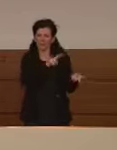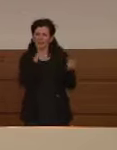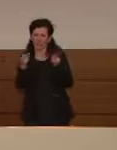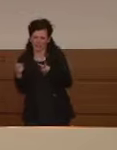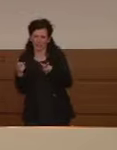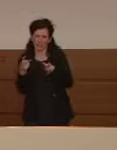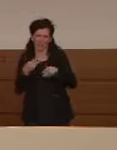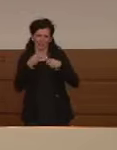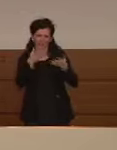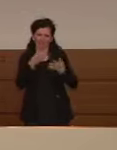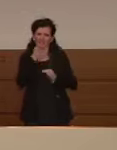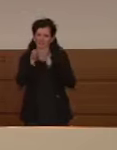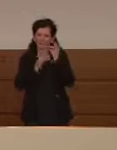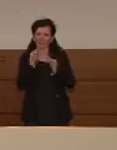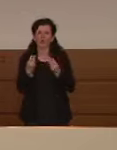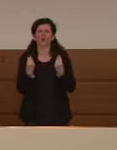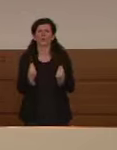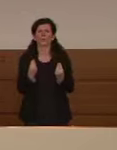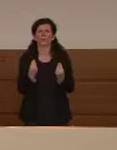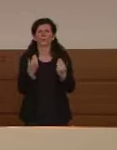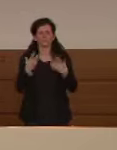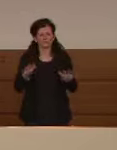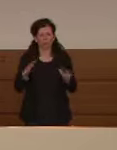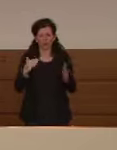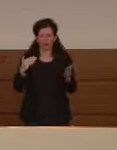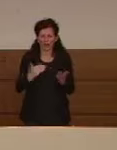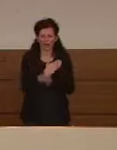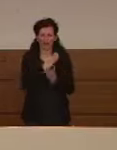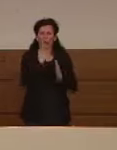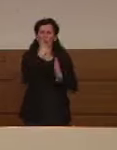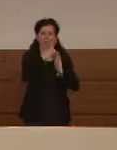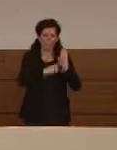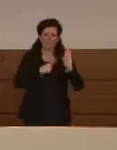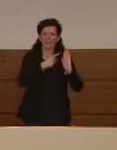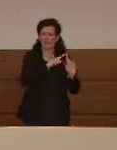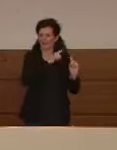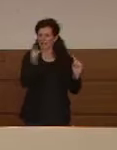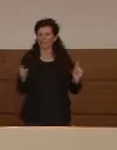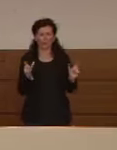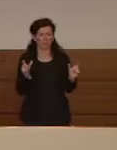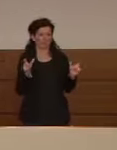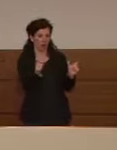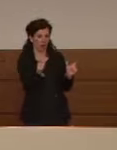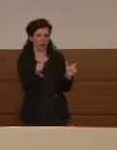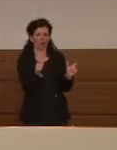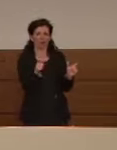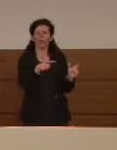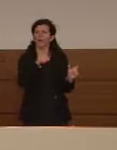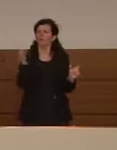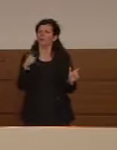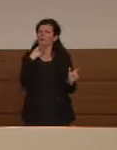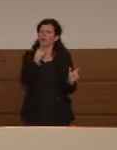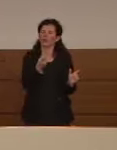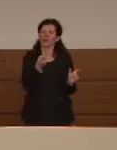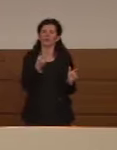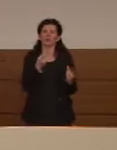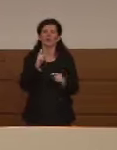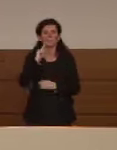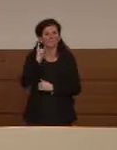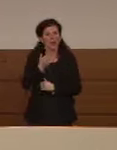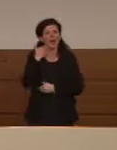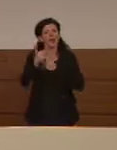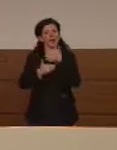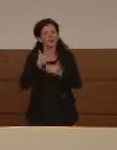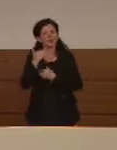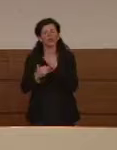mai a distanza di un mese dal lockdown voi dite che le cose vanno meglio e dopo invece